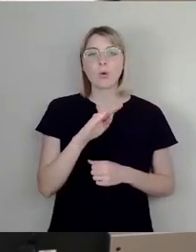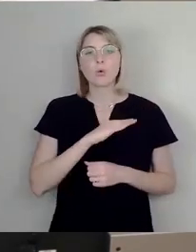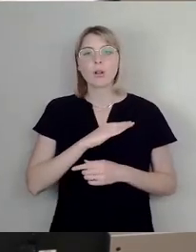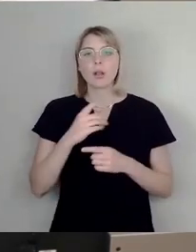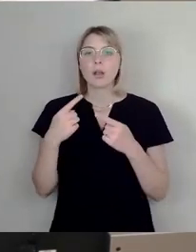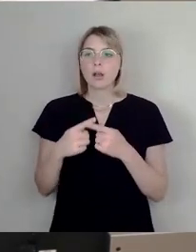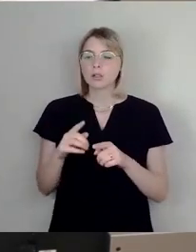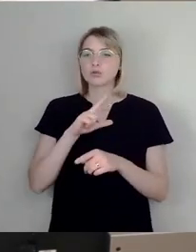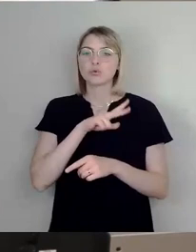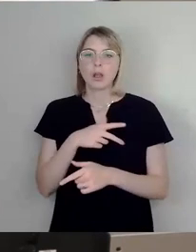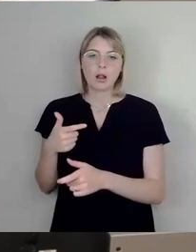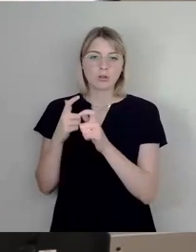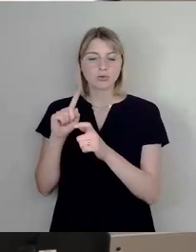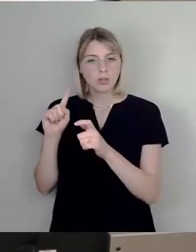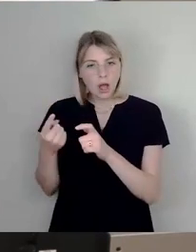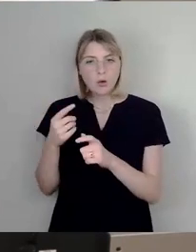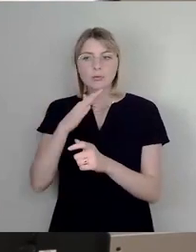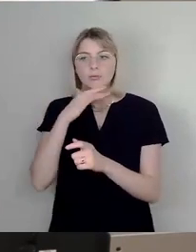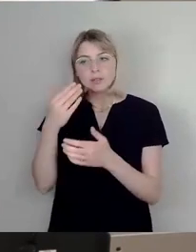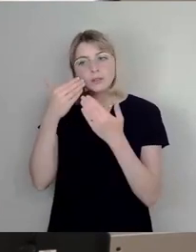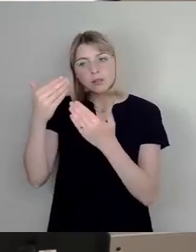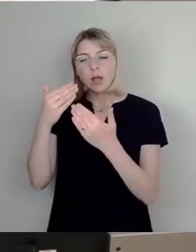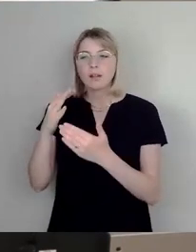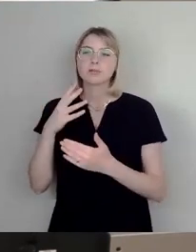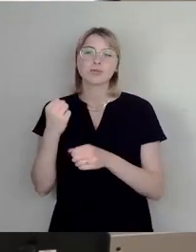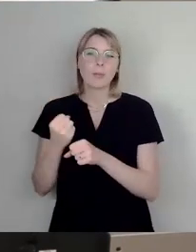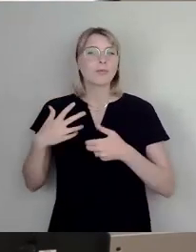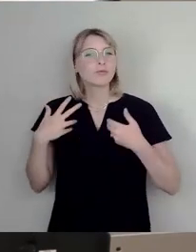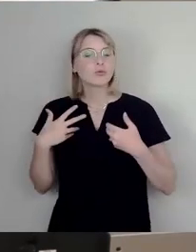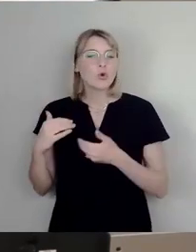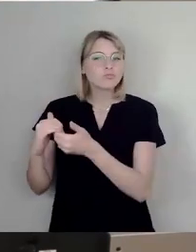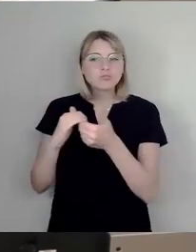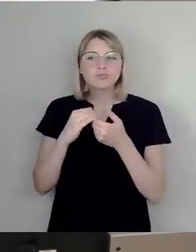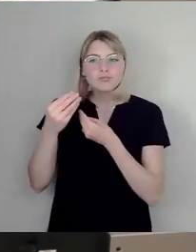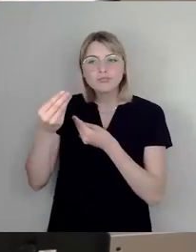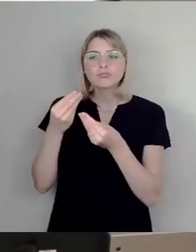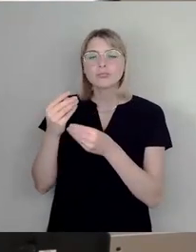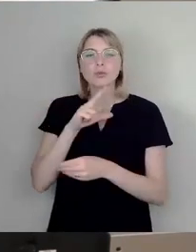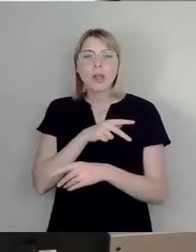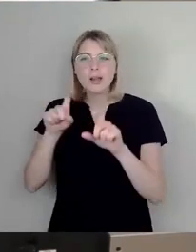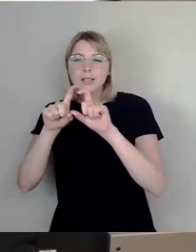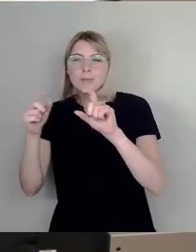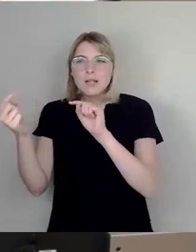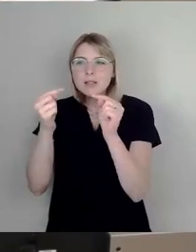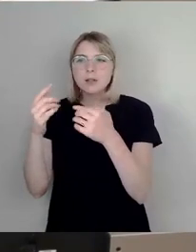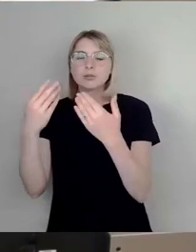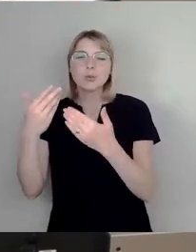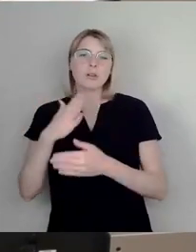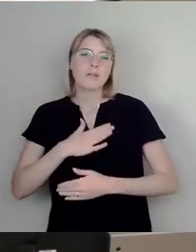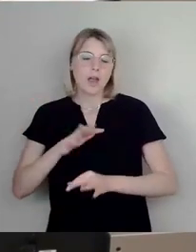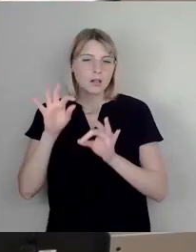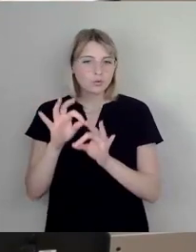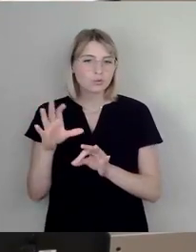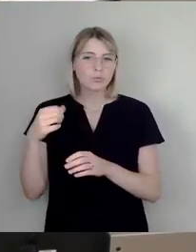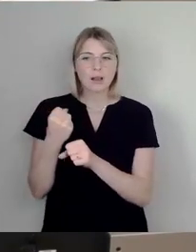Sozialausschuss. Es war mir immer eine Freude, insbesondere in den sozialen Themen gemeinsam zu arbeiten und daran zu arbeiten,